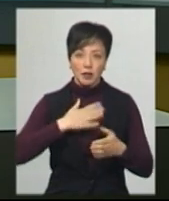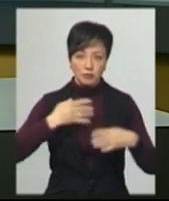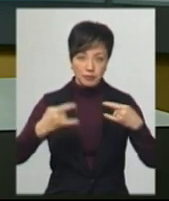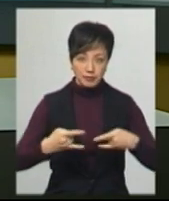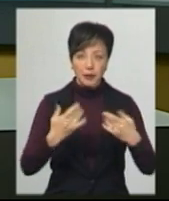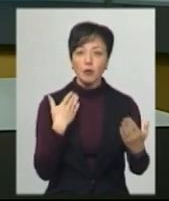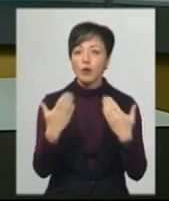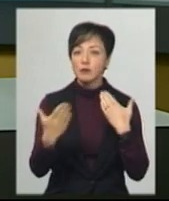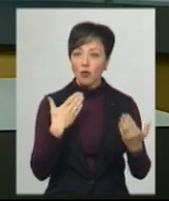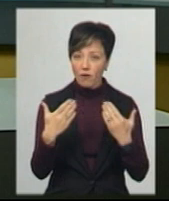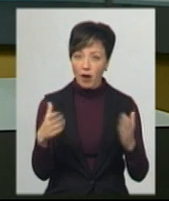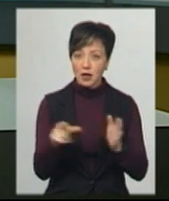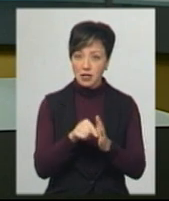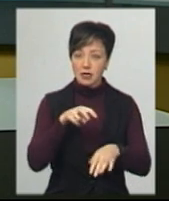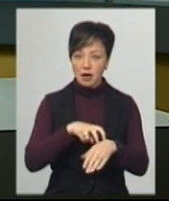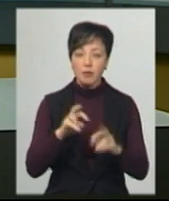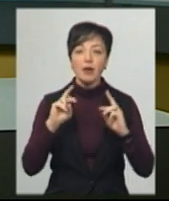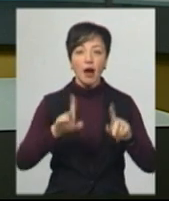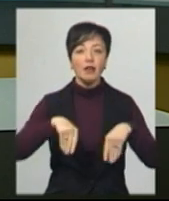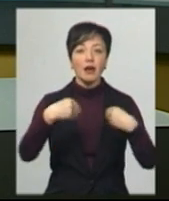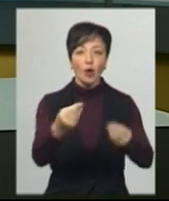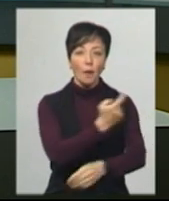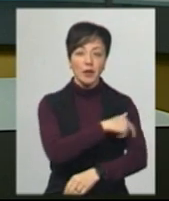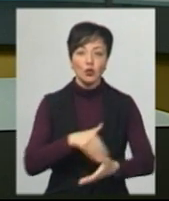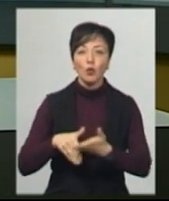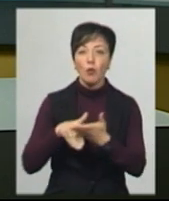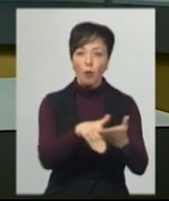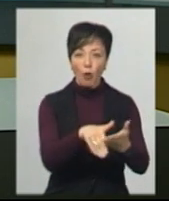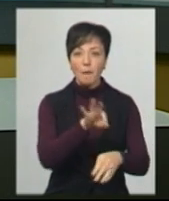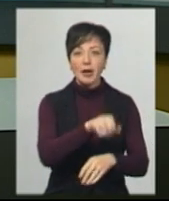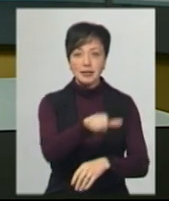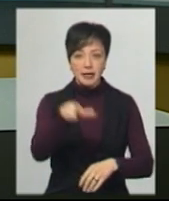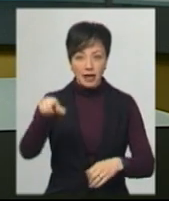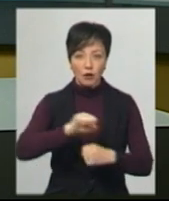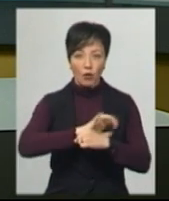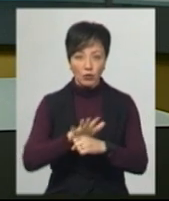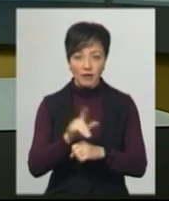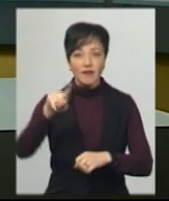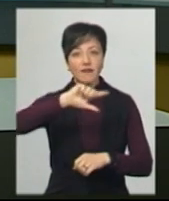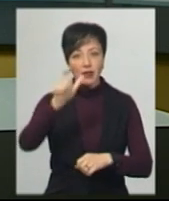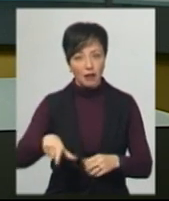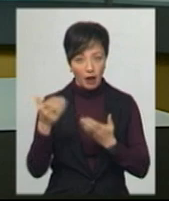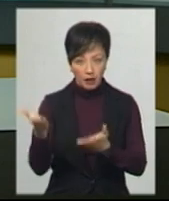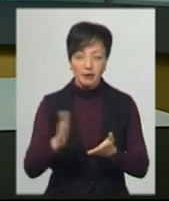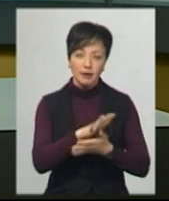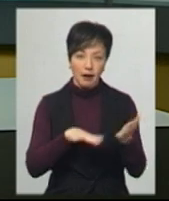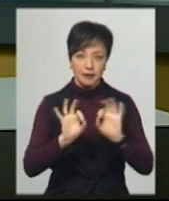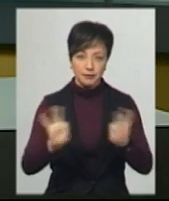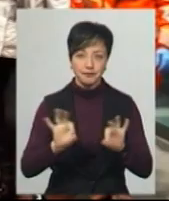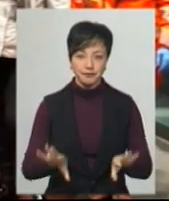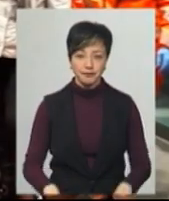поспілкувалися із чоловіком про те, як надають медичну допомогу пацієнтам із COVID-19 в Італії. Подробиці далі.